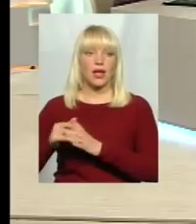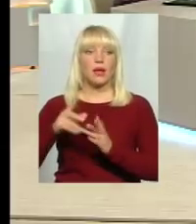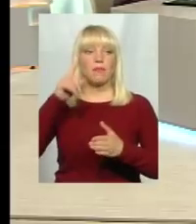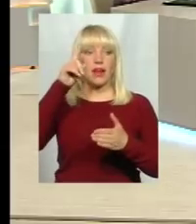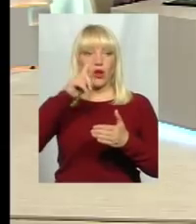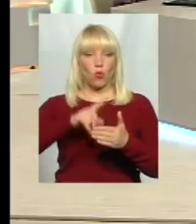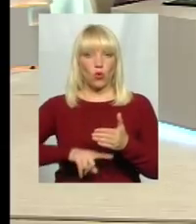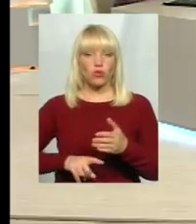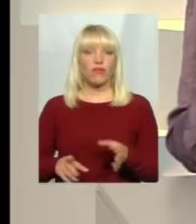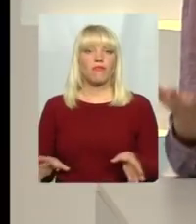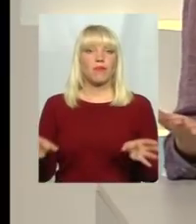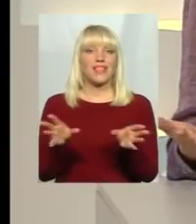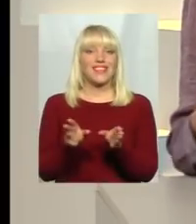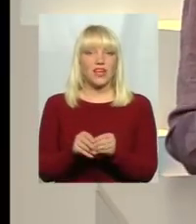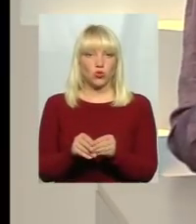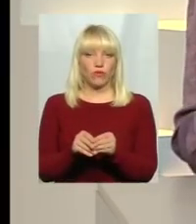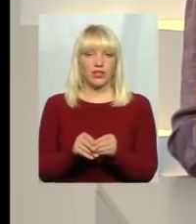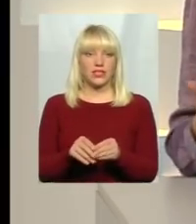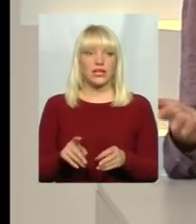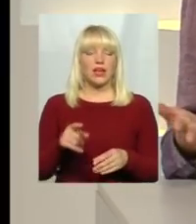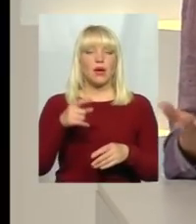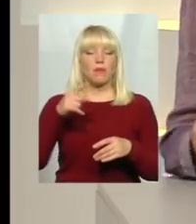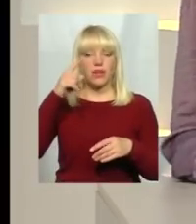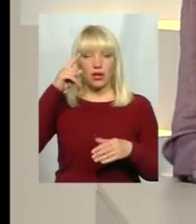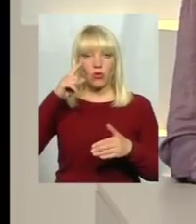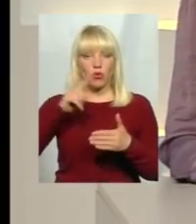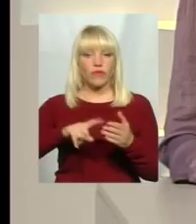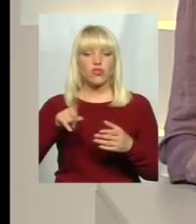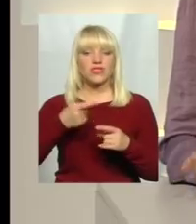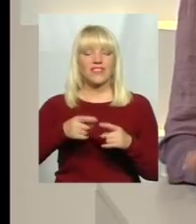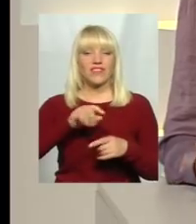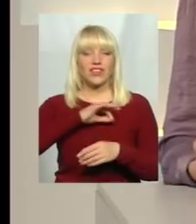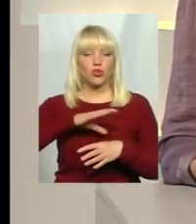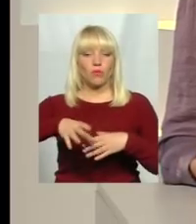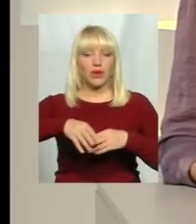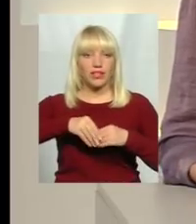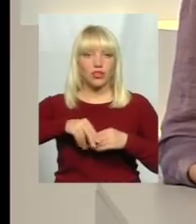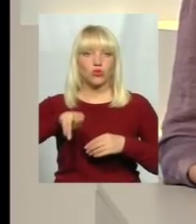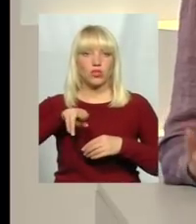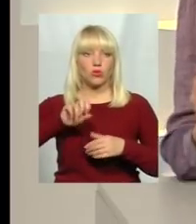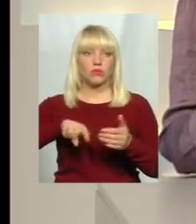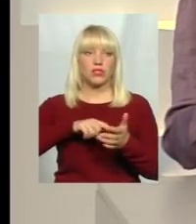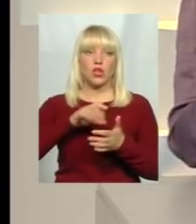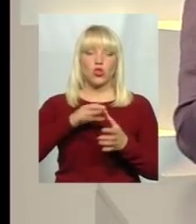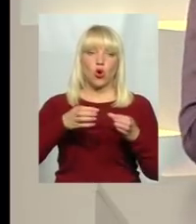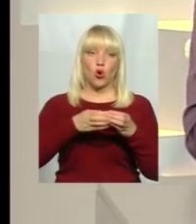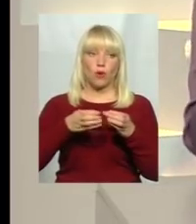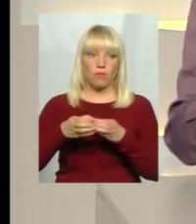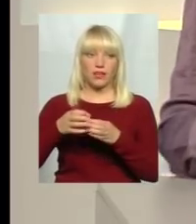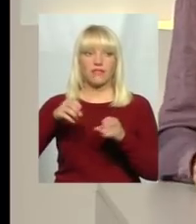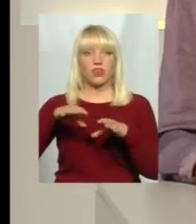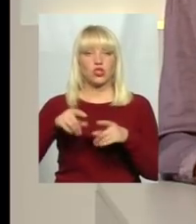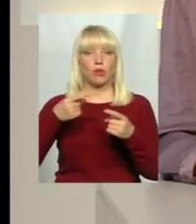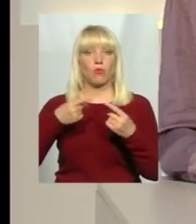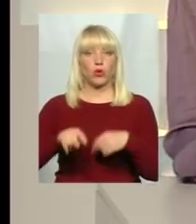переконував приєднуватися, переконував, що це вигідно приєднуватися до міста, але громади вирішили по-іншому. Як саме?